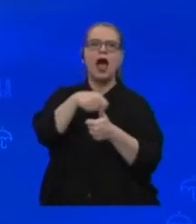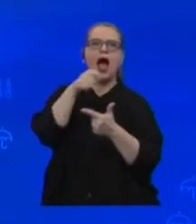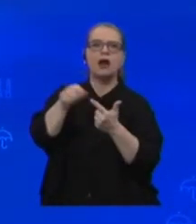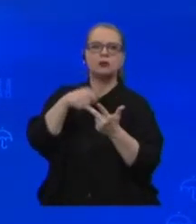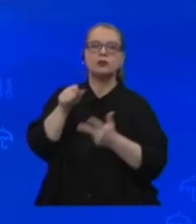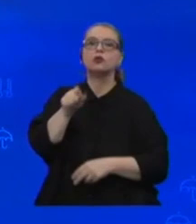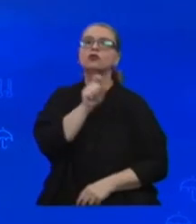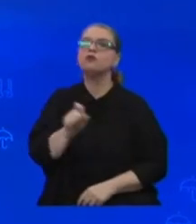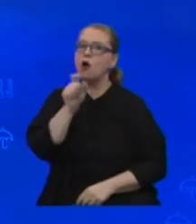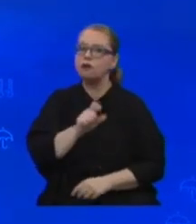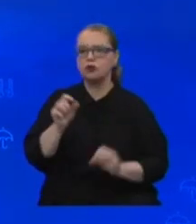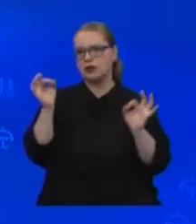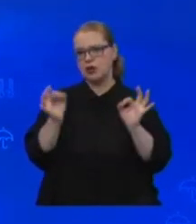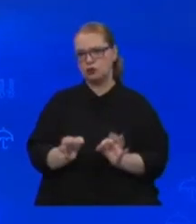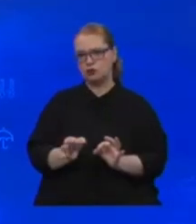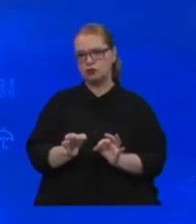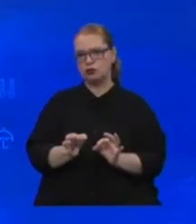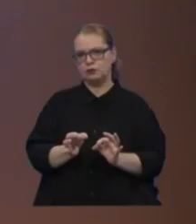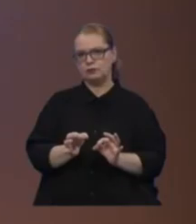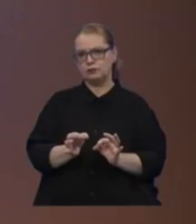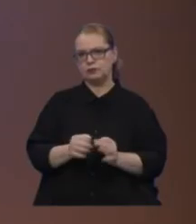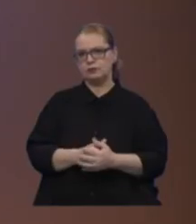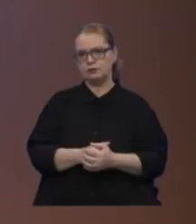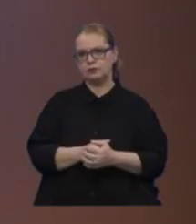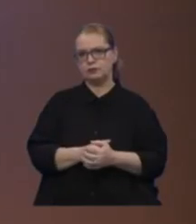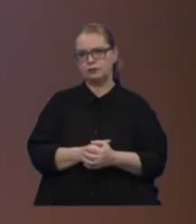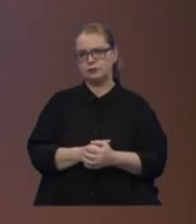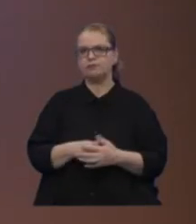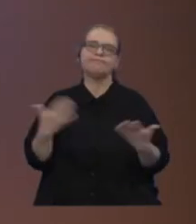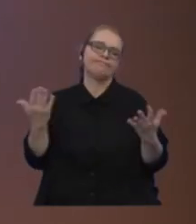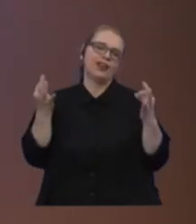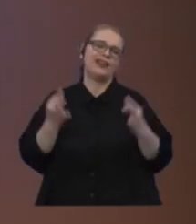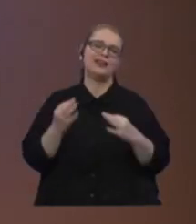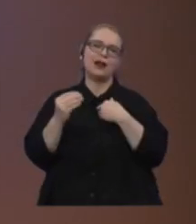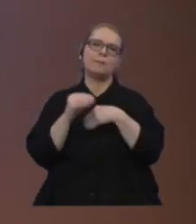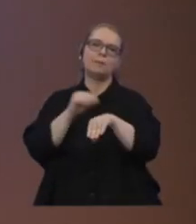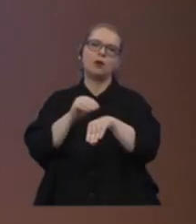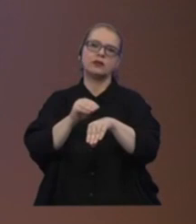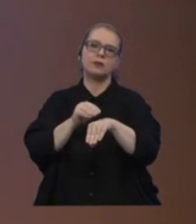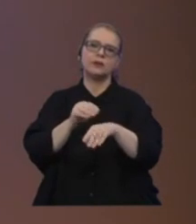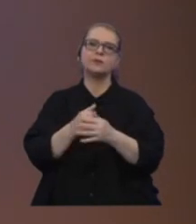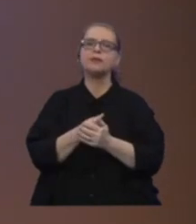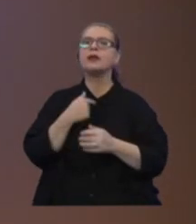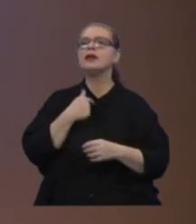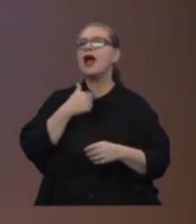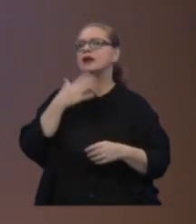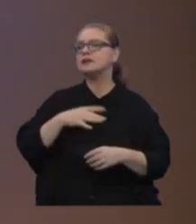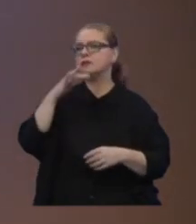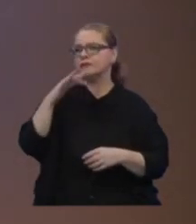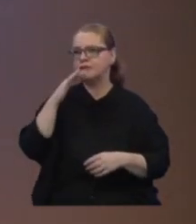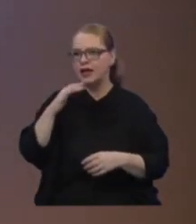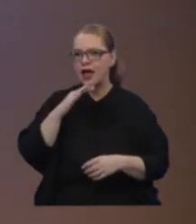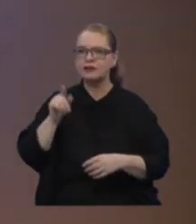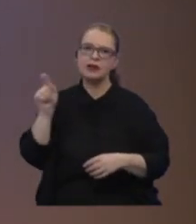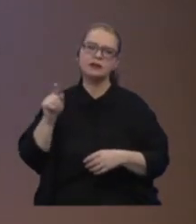Ten dôvod je o mnoho jednoduchší. A druhá poznámka, že rád by som sa podrobne vyjadril ku